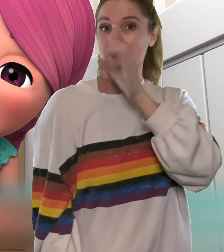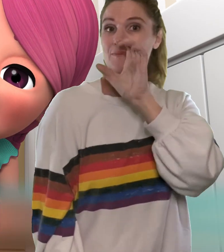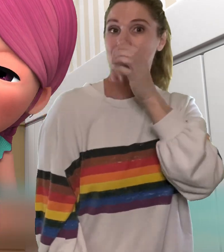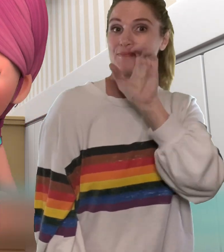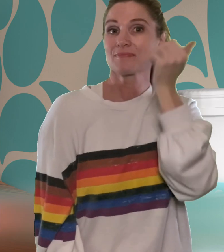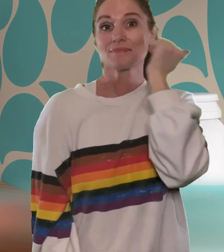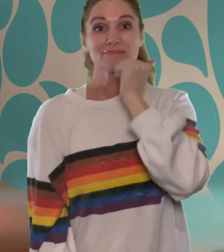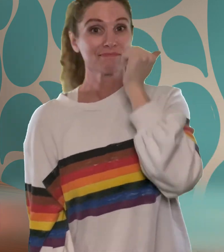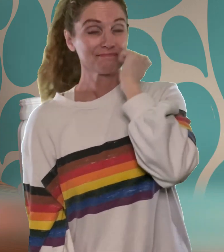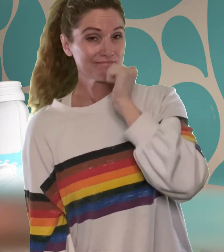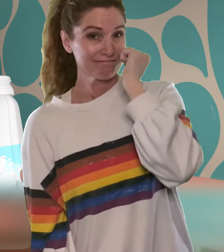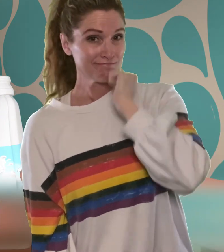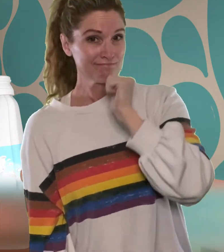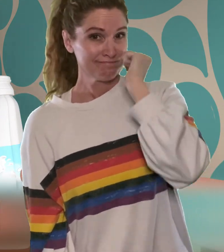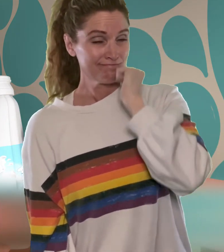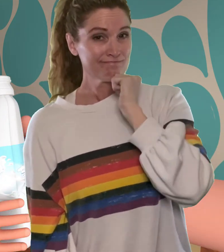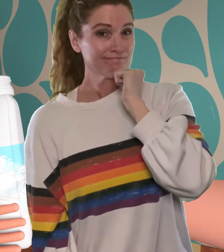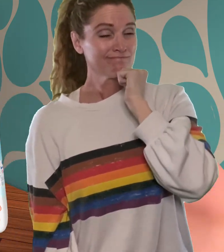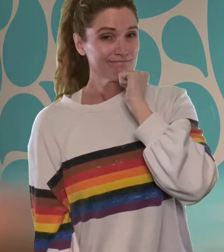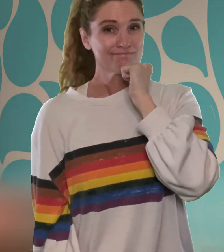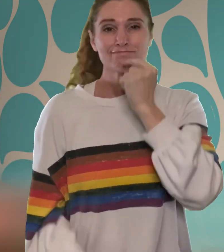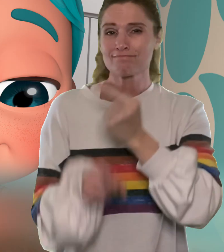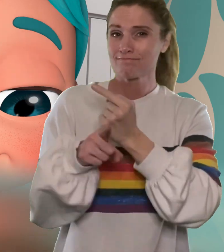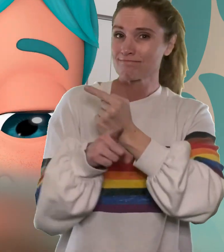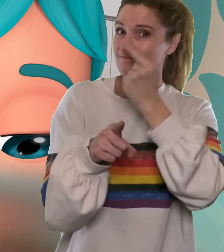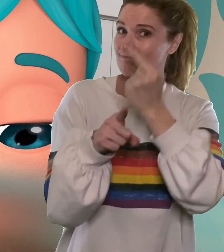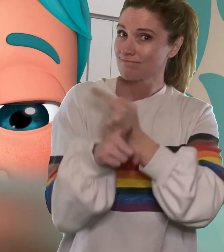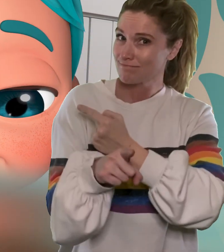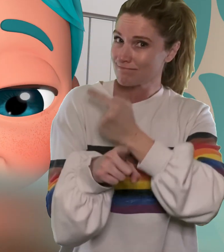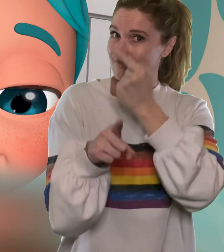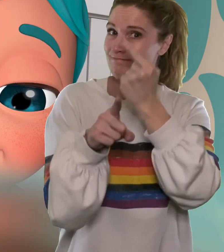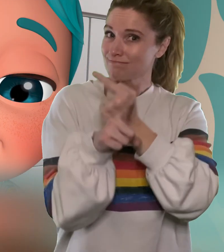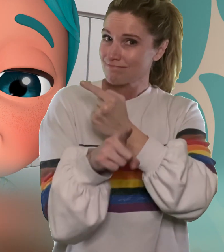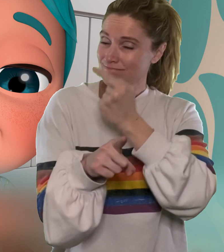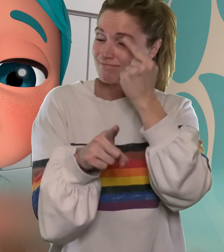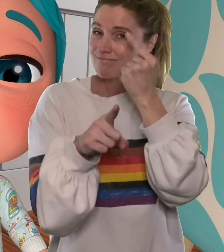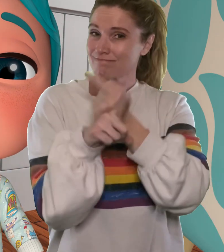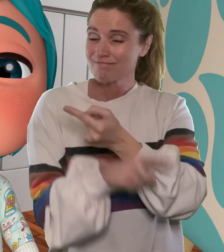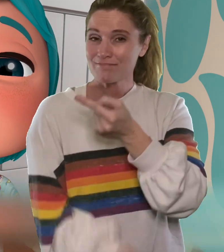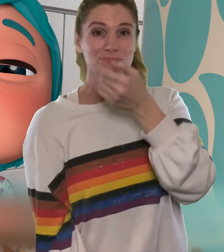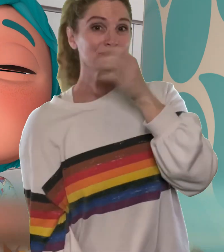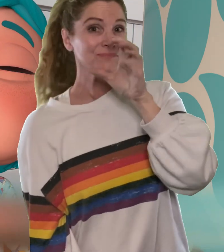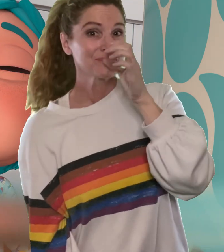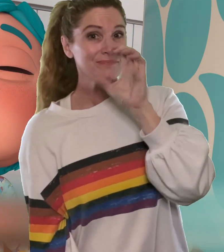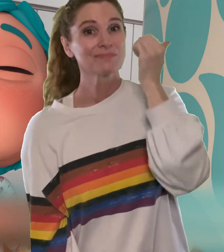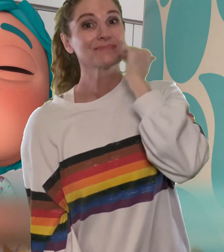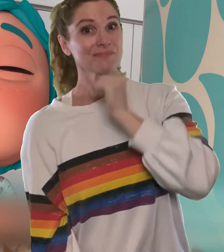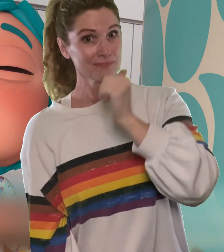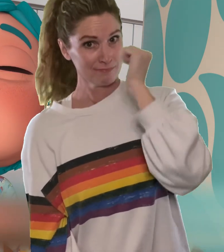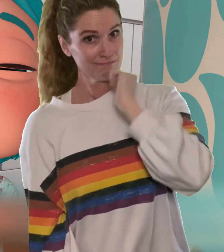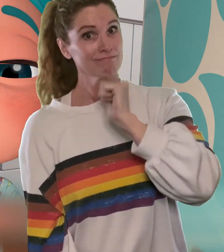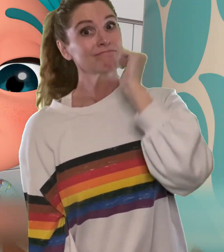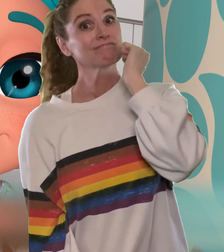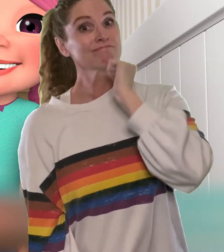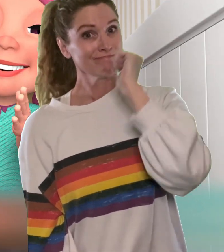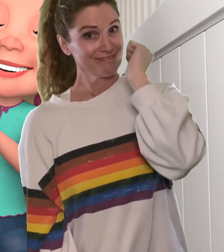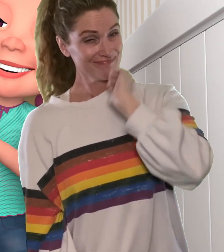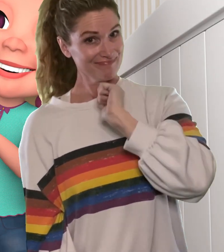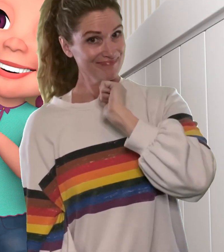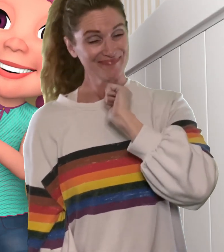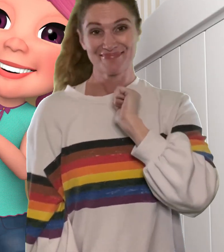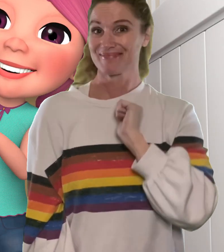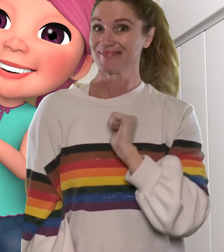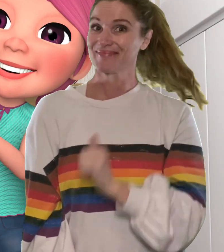ordentlich trinkt sie jeden Tag. Ordentlich, ordentlich, ordentlich, ordentlich trinkt sie jeden Tag.